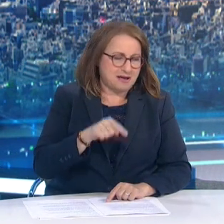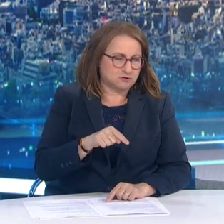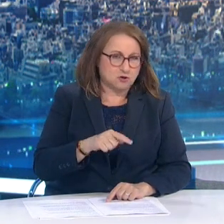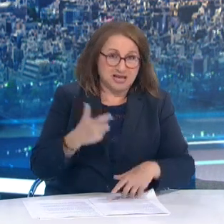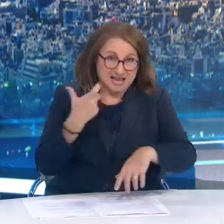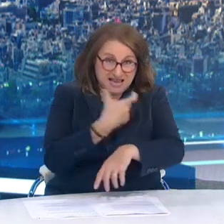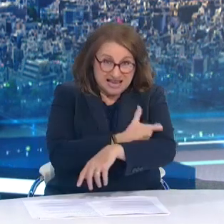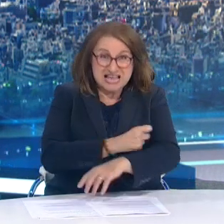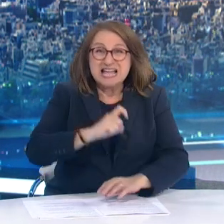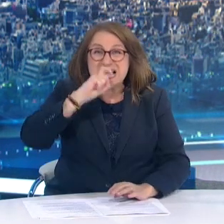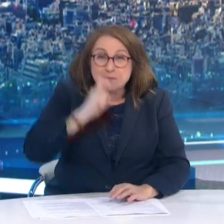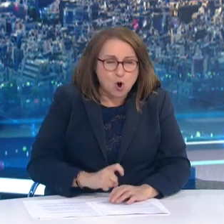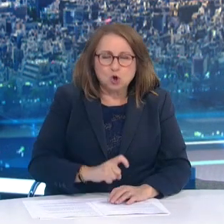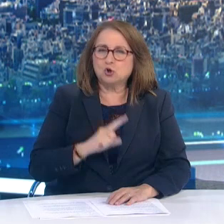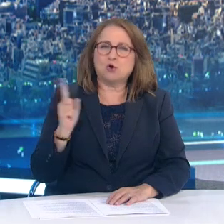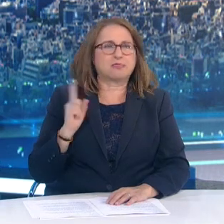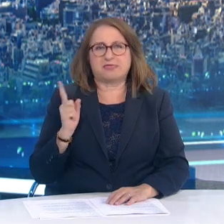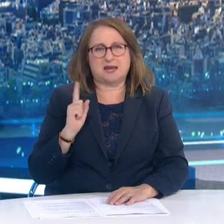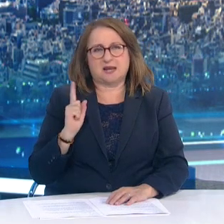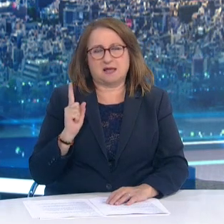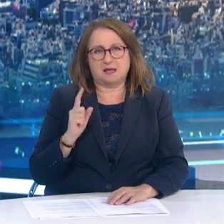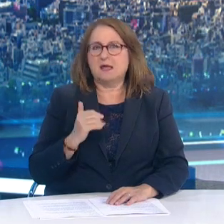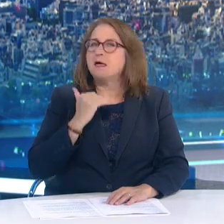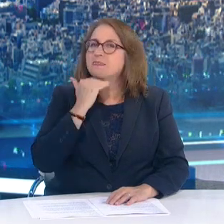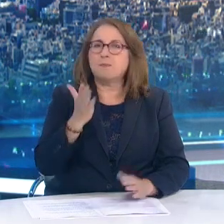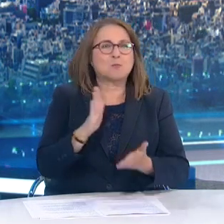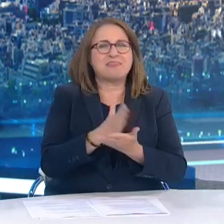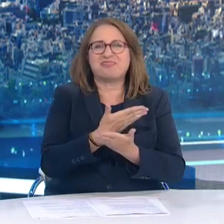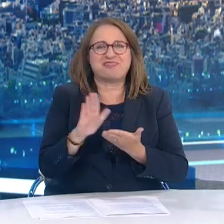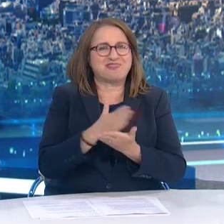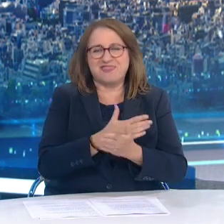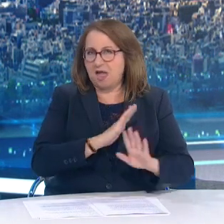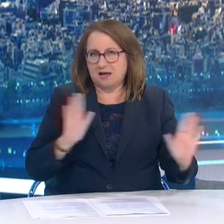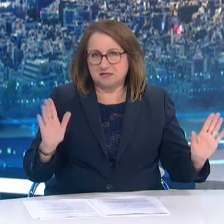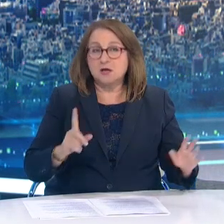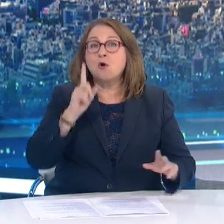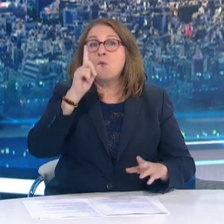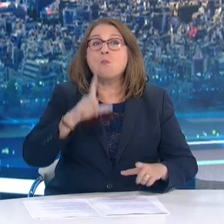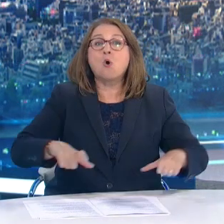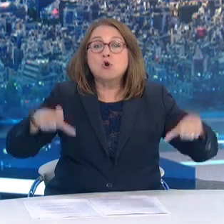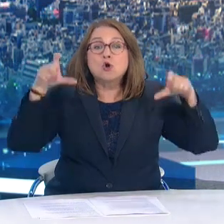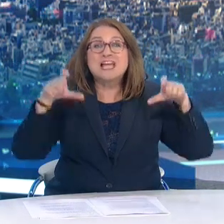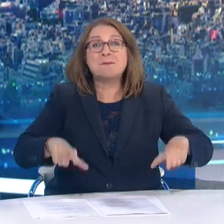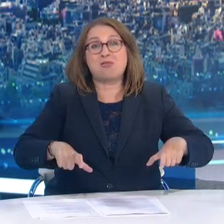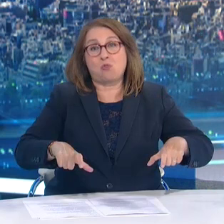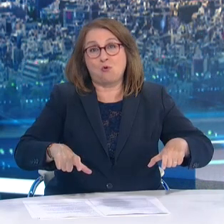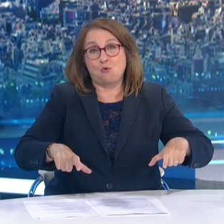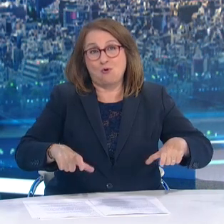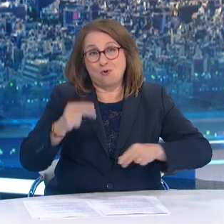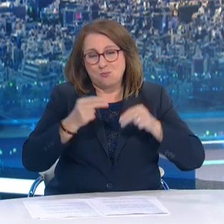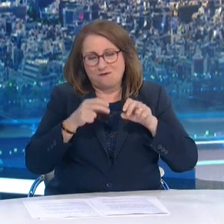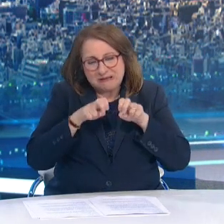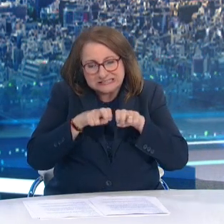διαχωρισμό Να επιβάλλει δηλαδή αυτή τη διάκριση Εξαιρουμένων λοιπόν των υγηπέδων λόγω της ιδιαιτερότητάς τους κοντινές